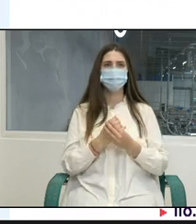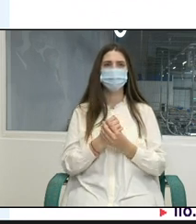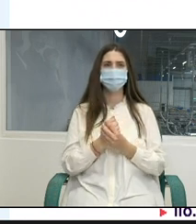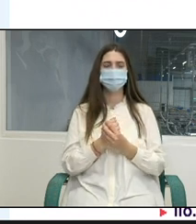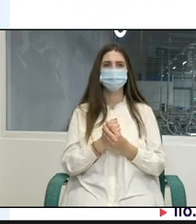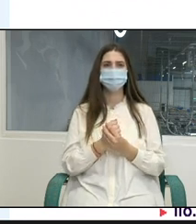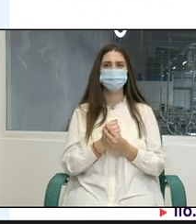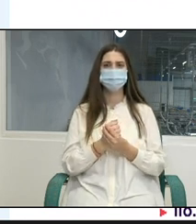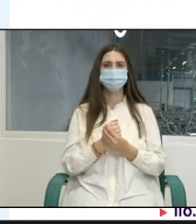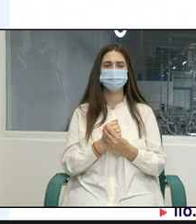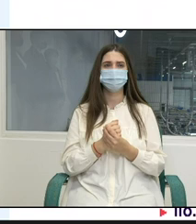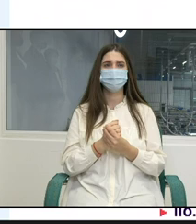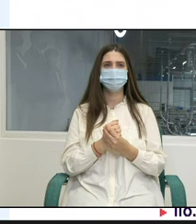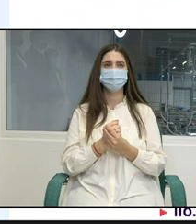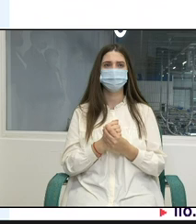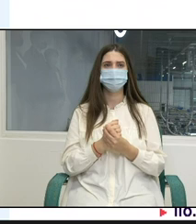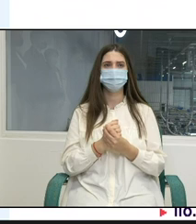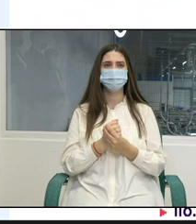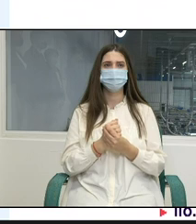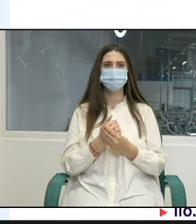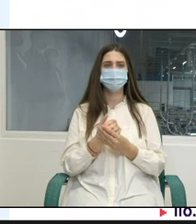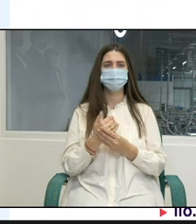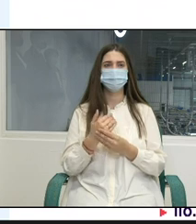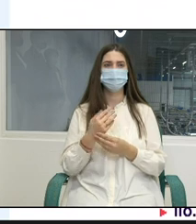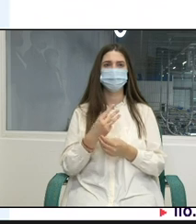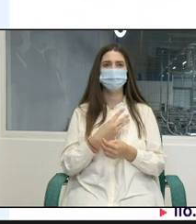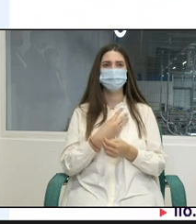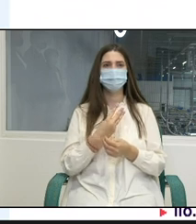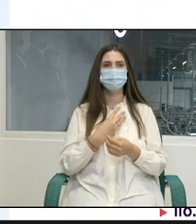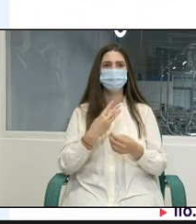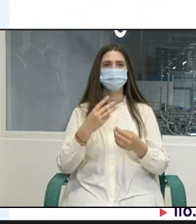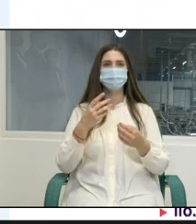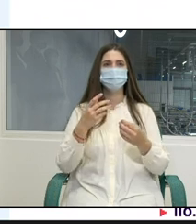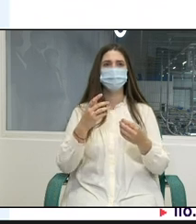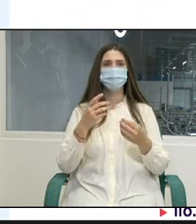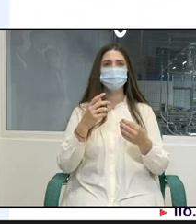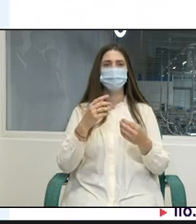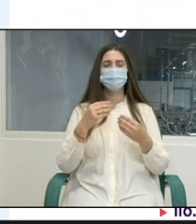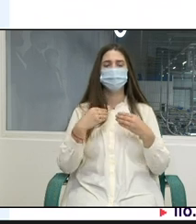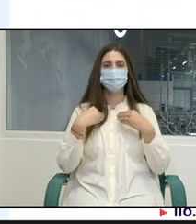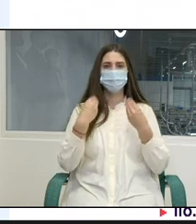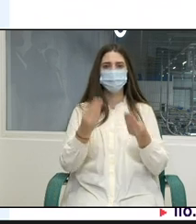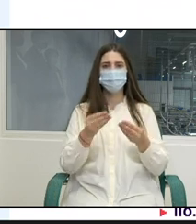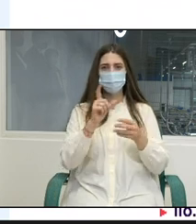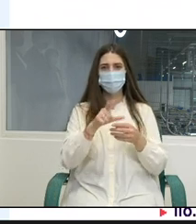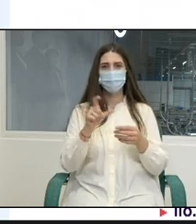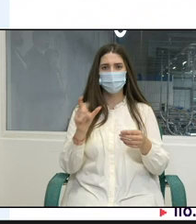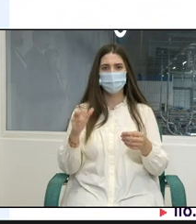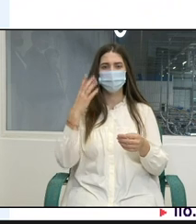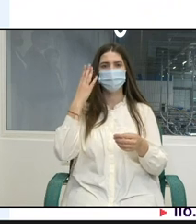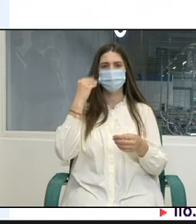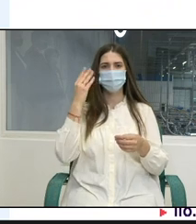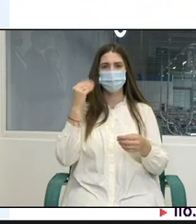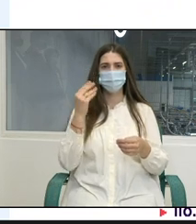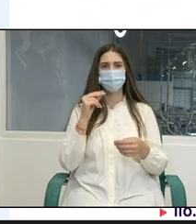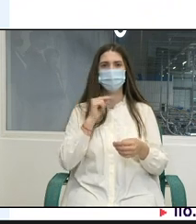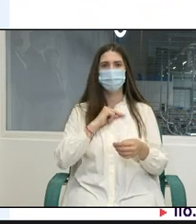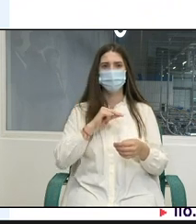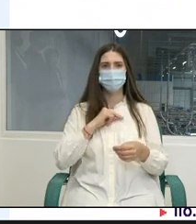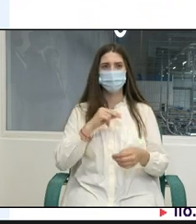Naționale de Ocupare să îmbunătățească livrarea serviciilor pentru aceste persoane în Republica Moldova